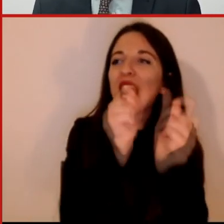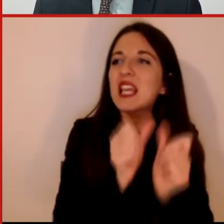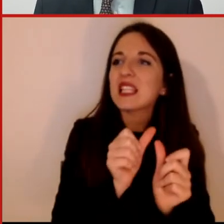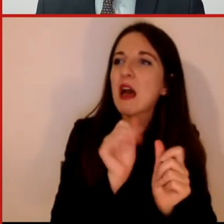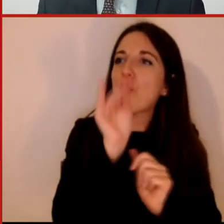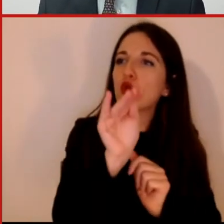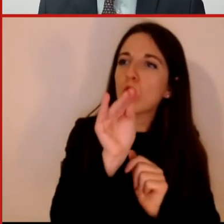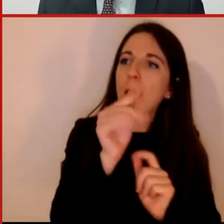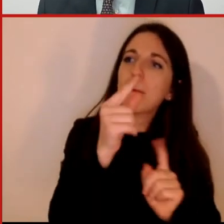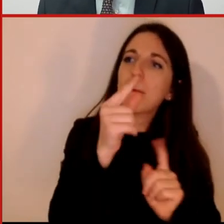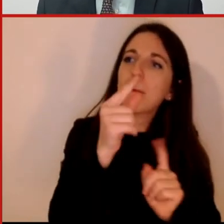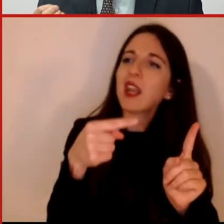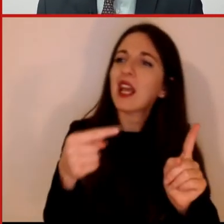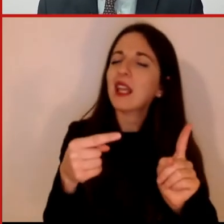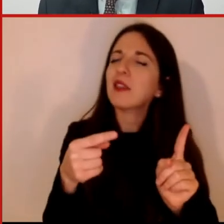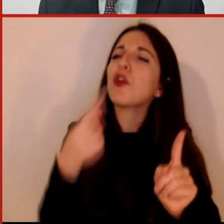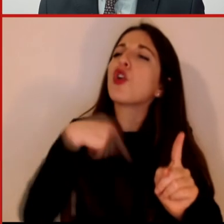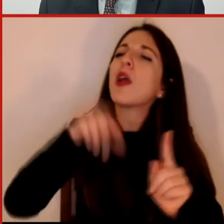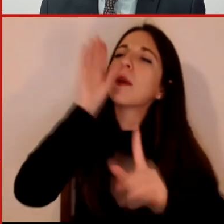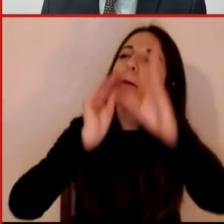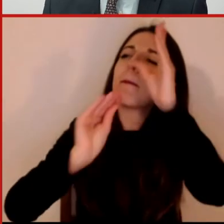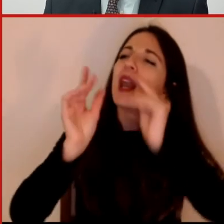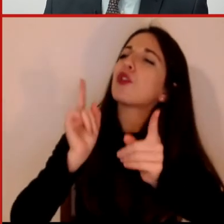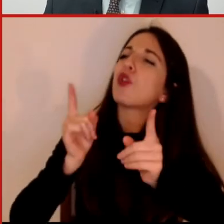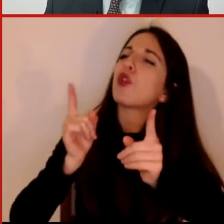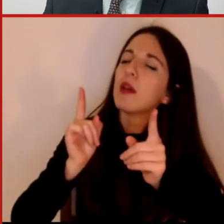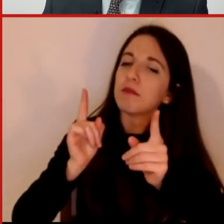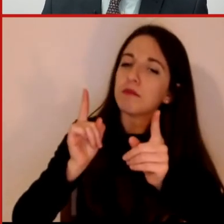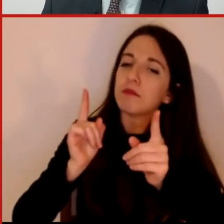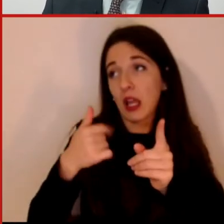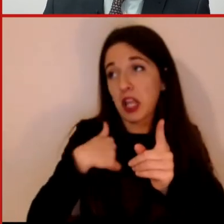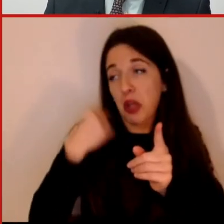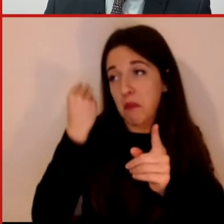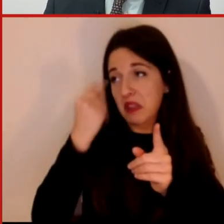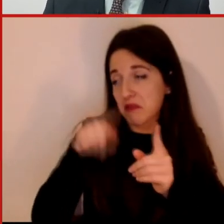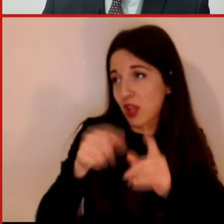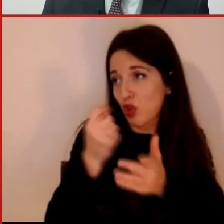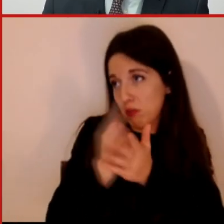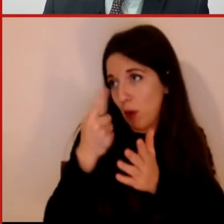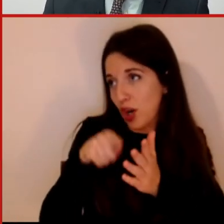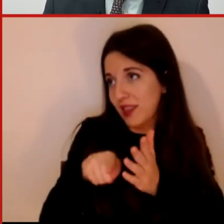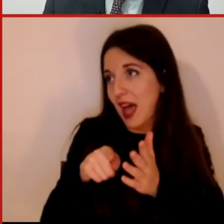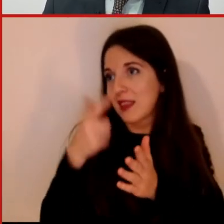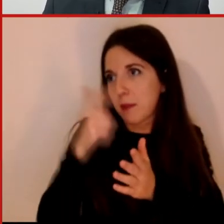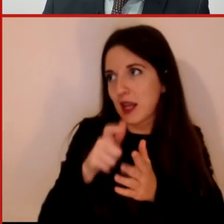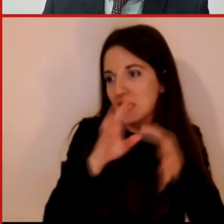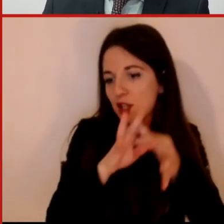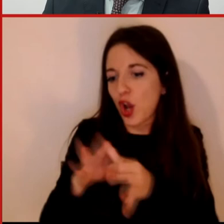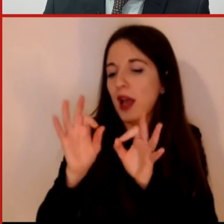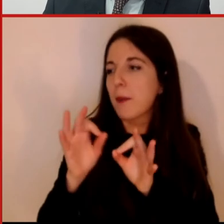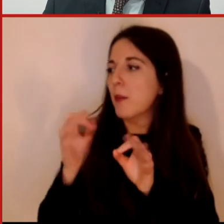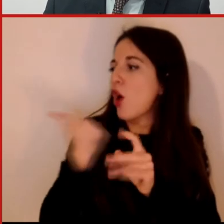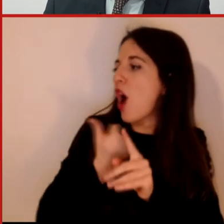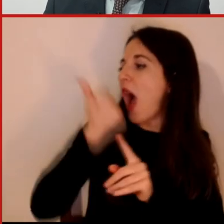domanda chiave perché si collega centralmente anche a questo che è il tema di questo tan-tan, cioè quello delle lezioni dal